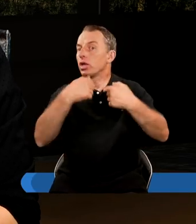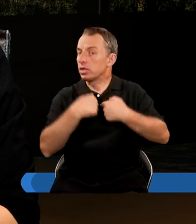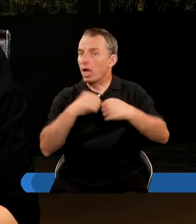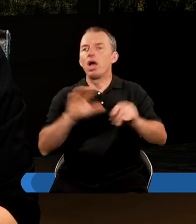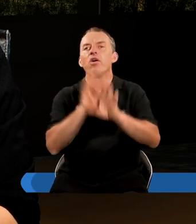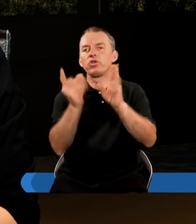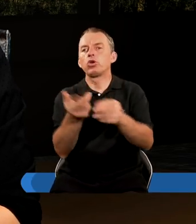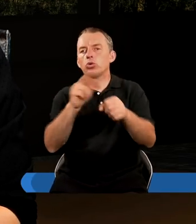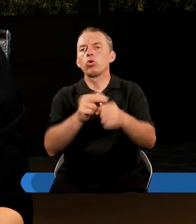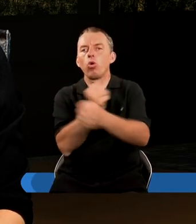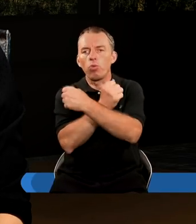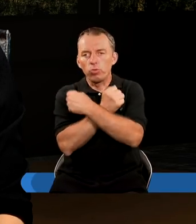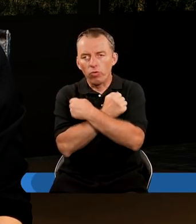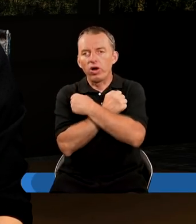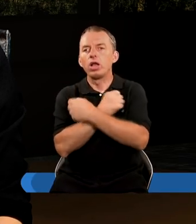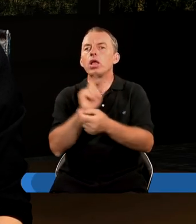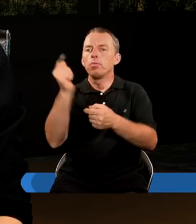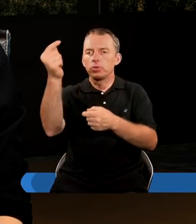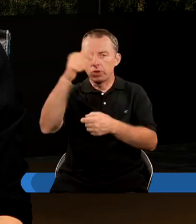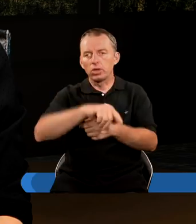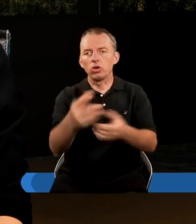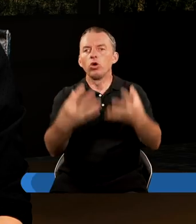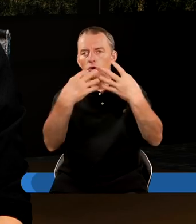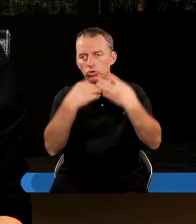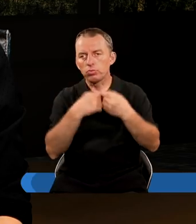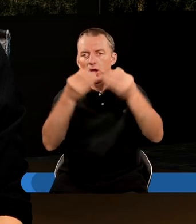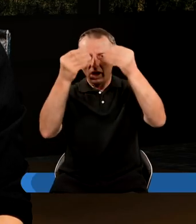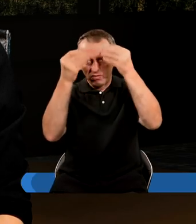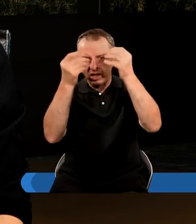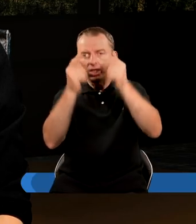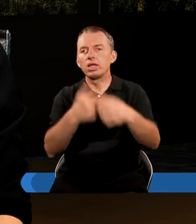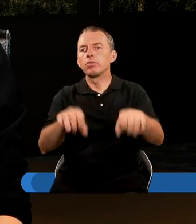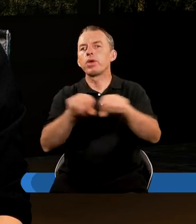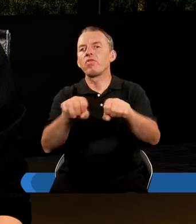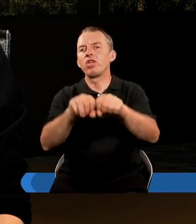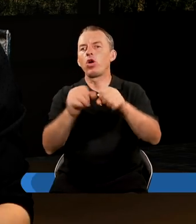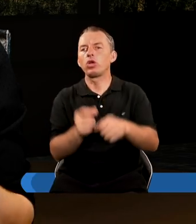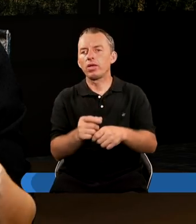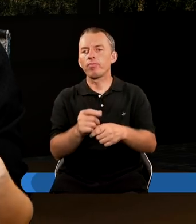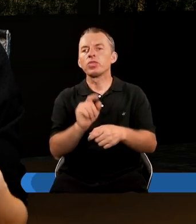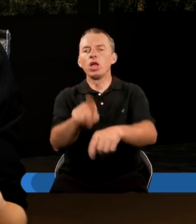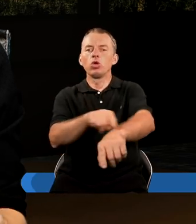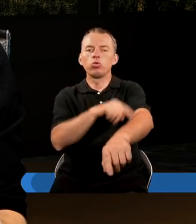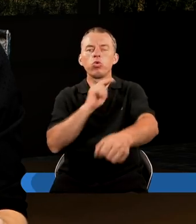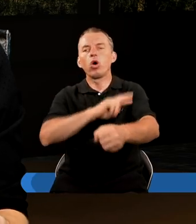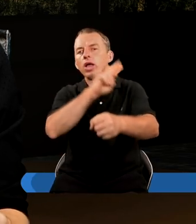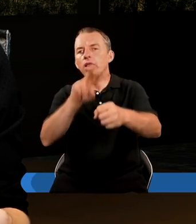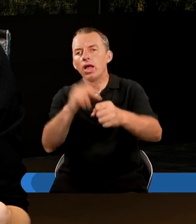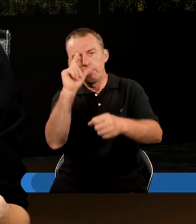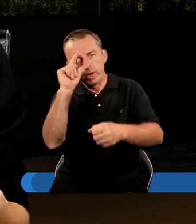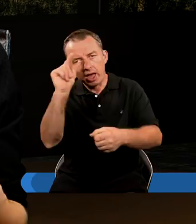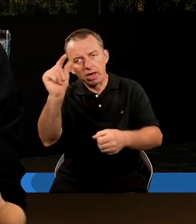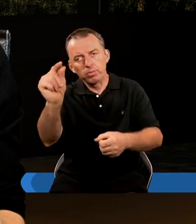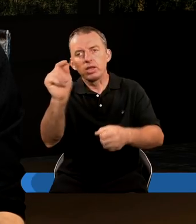ale też wszyscy, którzy umiłowali jego przyjście, otrzymają ten wieniec sprawiedliwości. Czyli ta długoterminowa perspektywa,